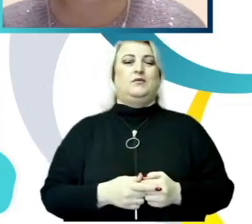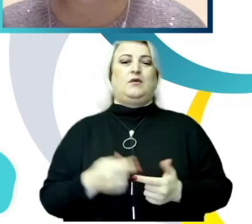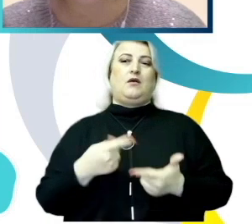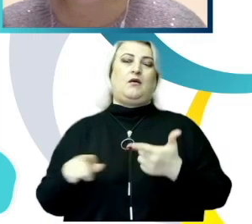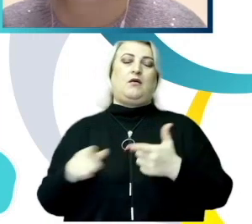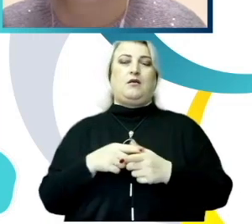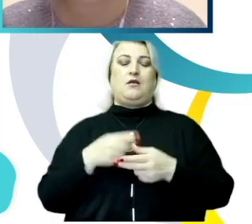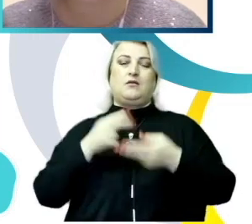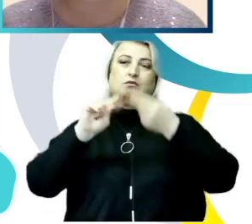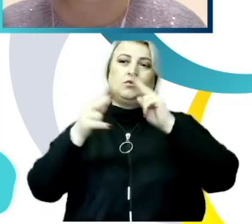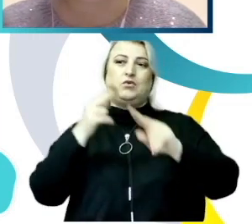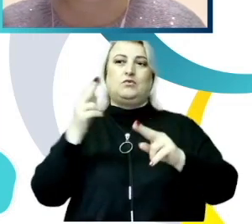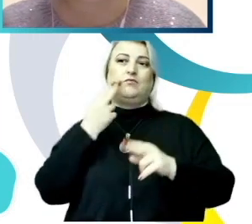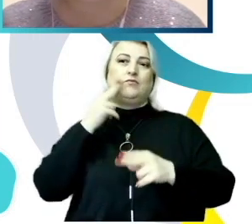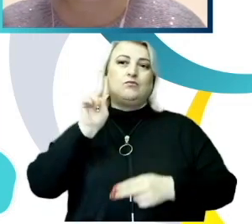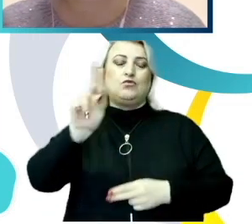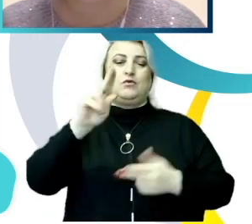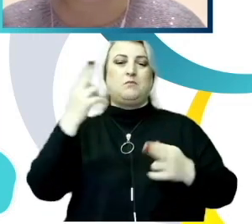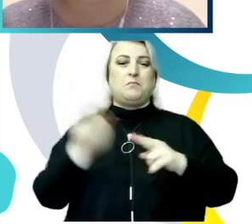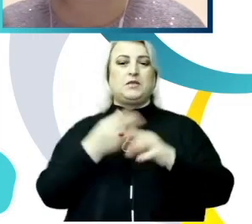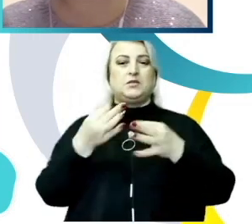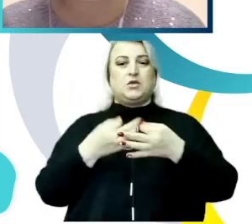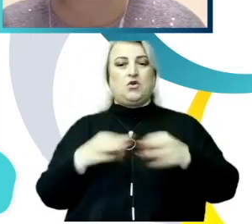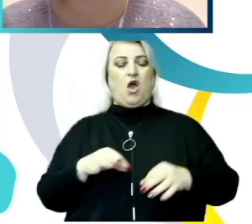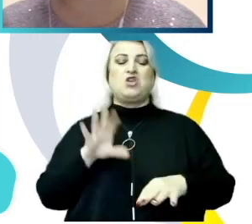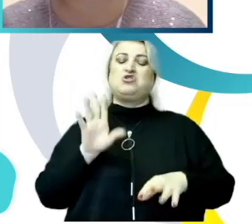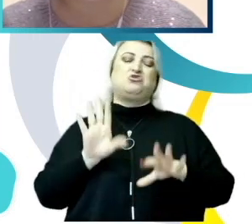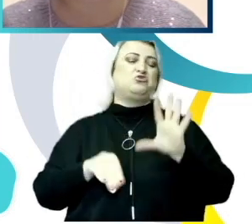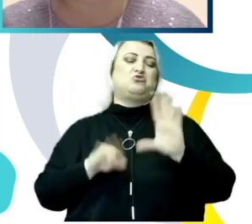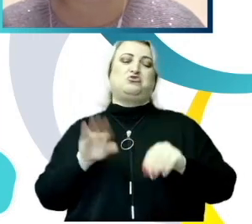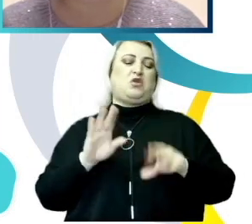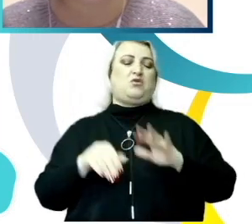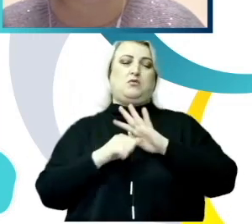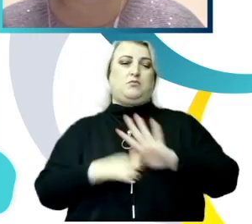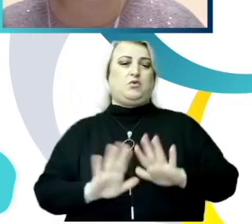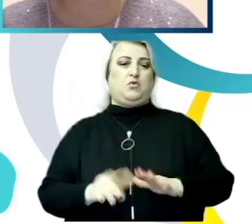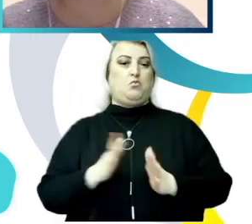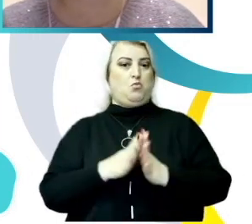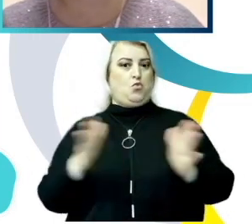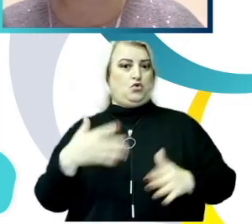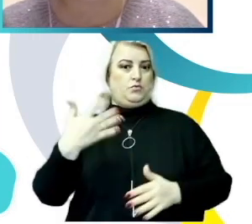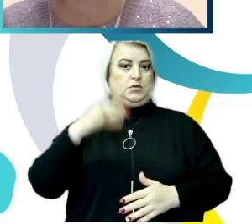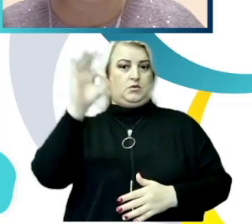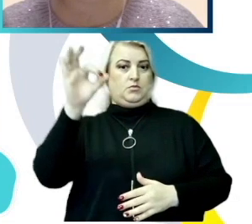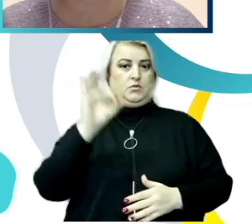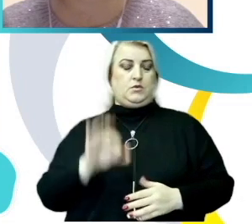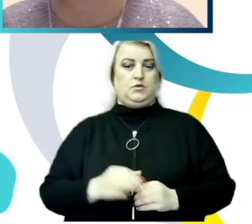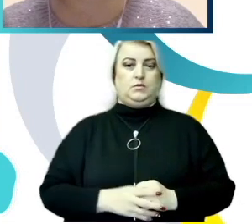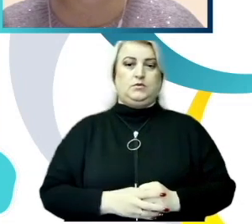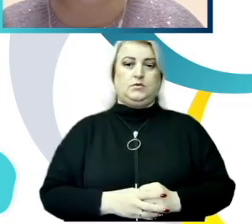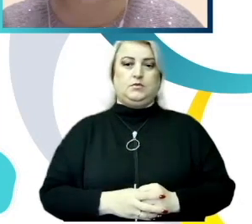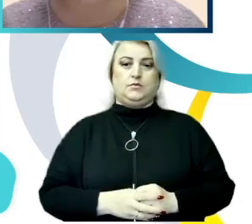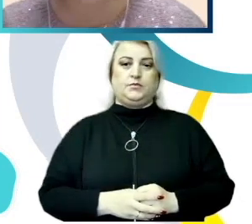nu sunt văzute drept cazuri de hărțuire sexuală de către mai multe jumătate din studenții și elevii intervievați.